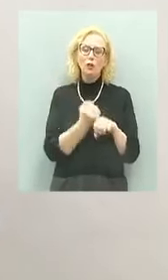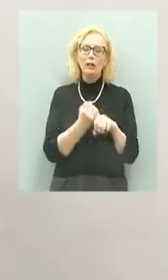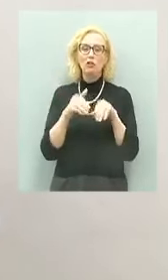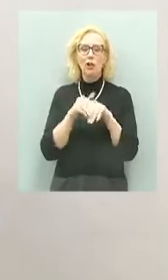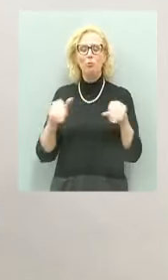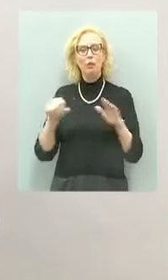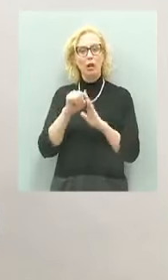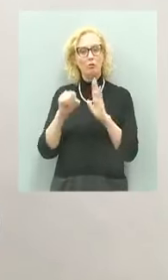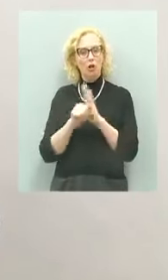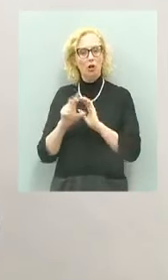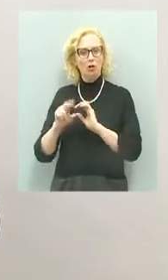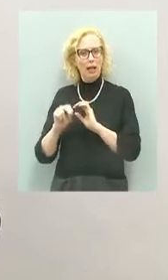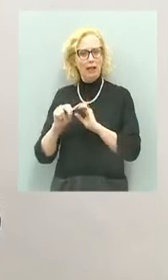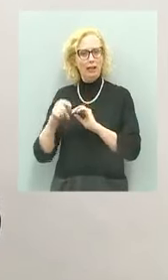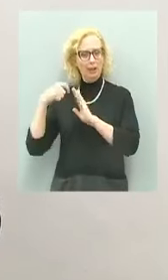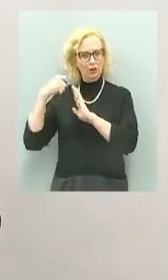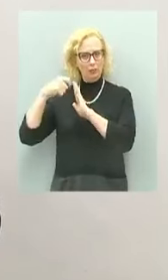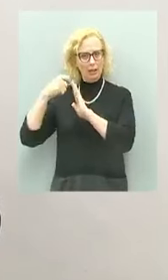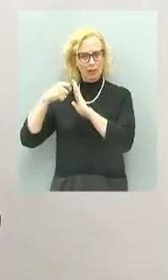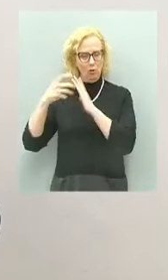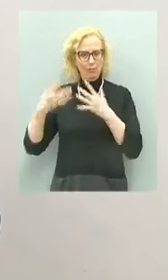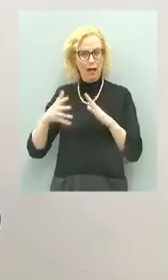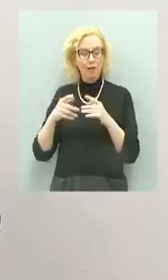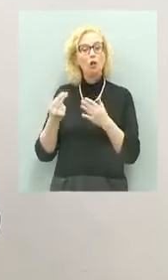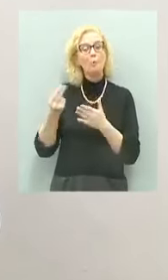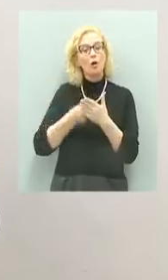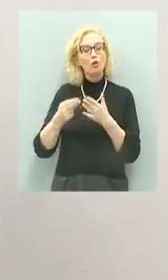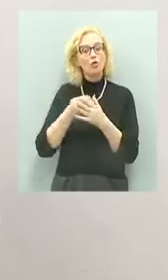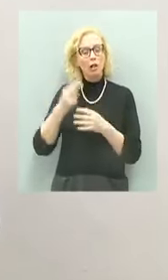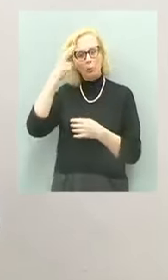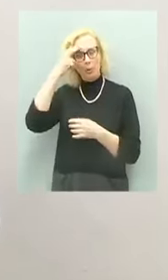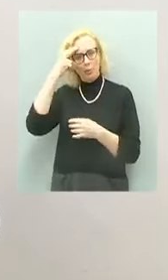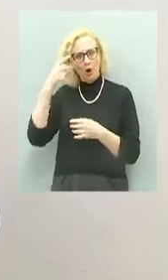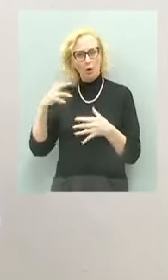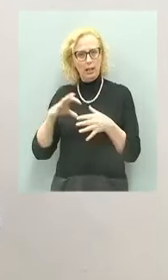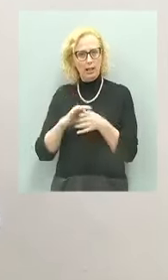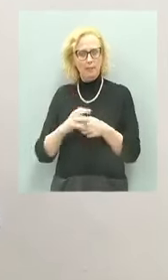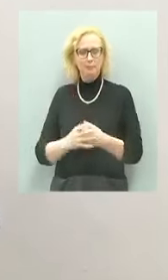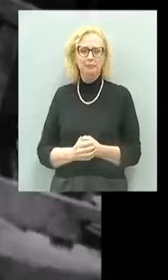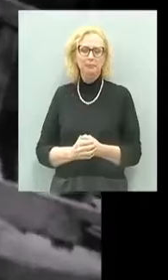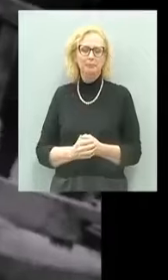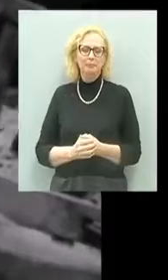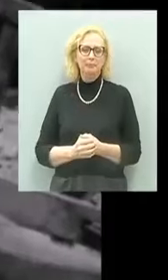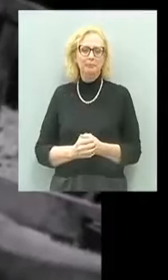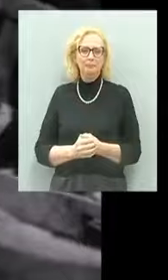Storico del Trentino nell'ambito del progetto Memoria per il Trentino. Ascoltiamola.